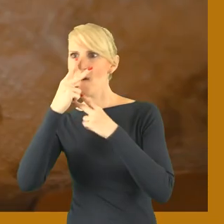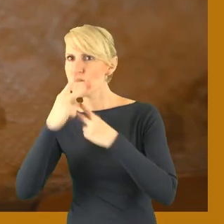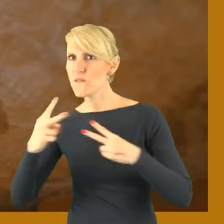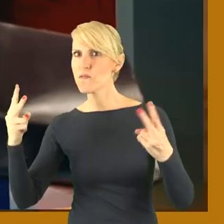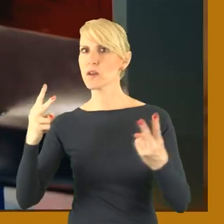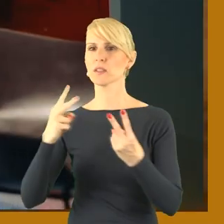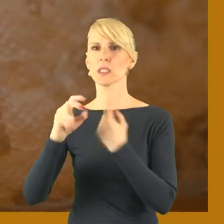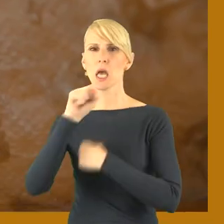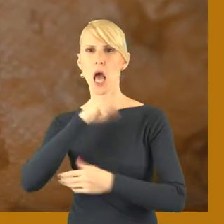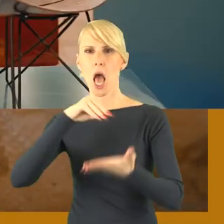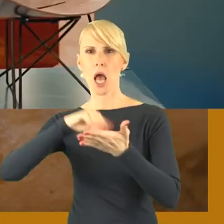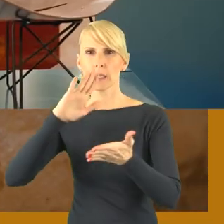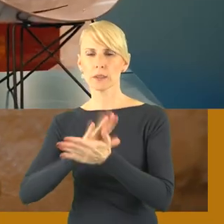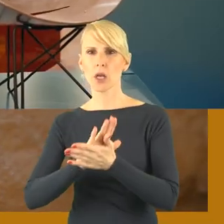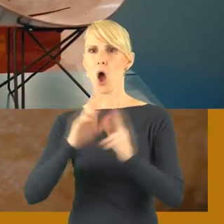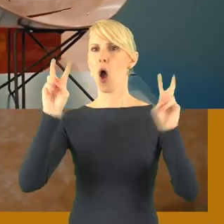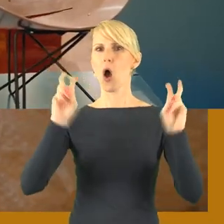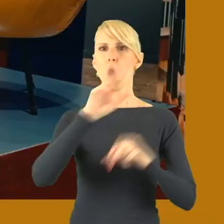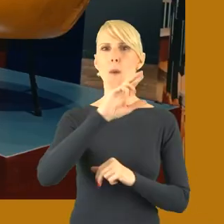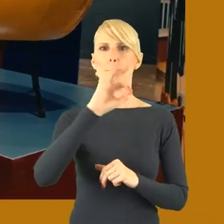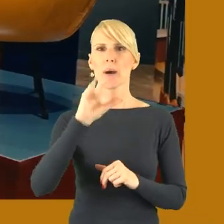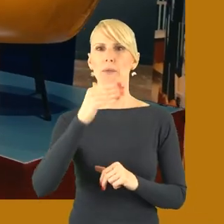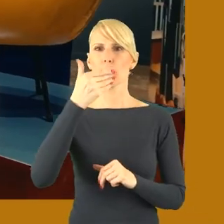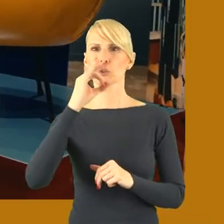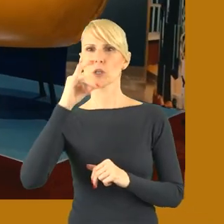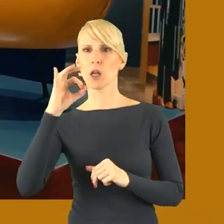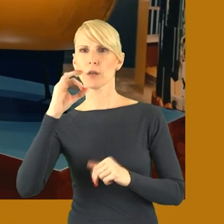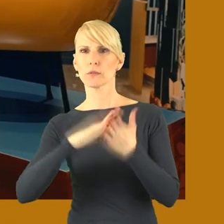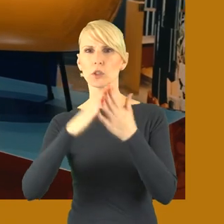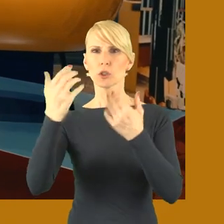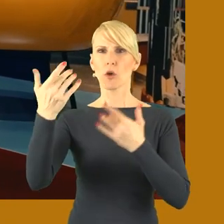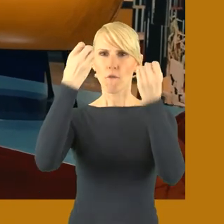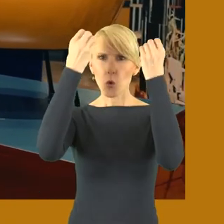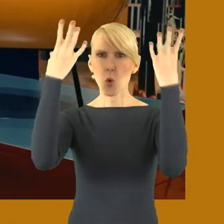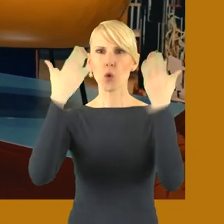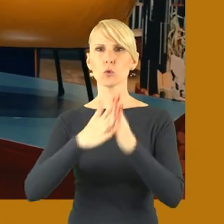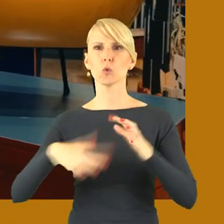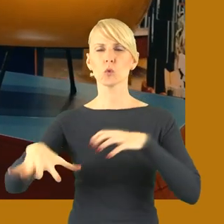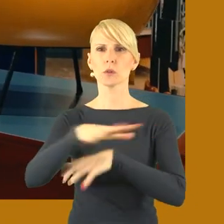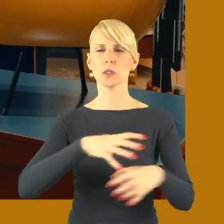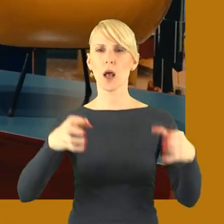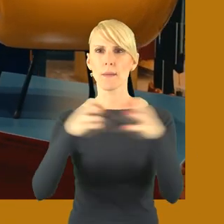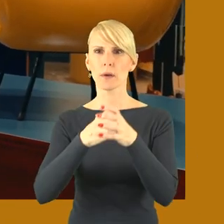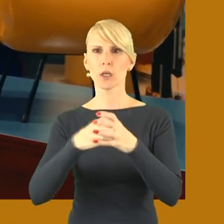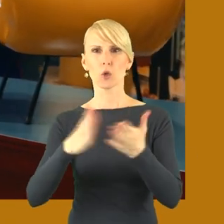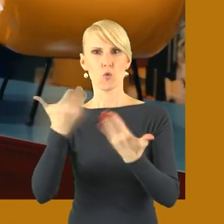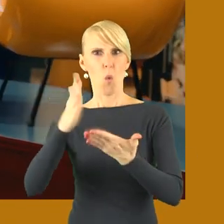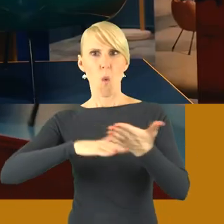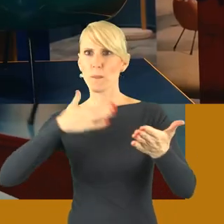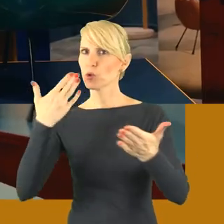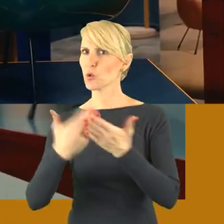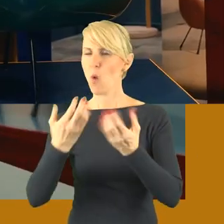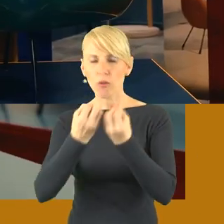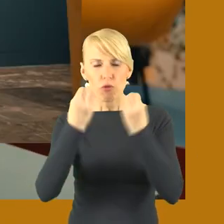wizjonerskie eksperymenty Roman Modzelewski w kulturze masowej i przedstawia najbardziej znane